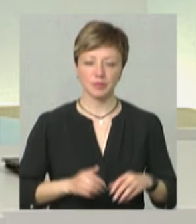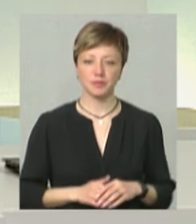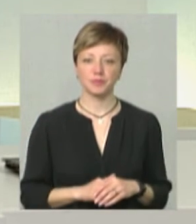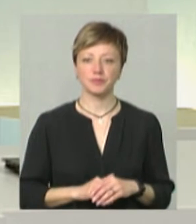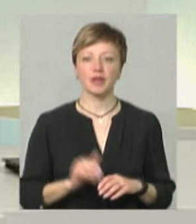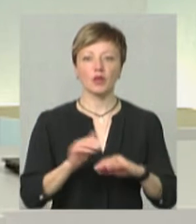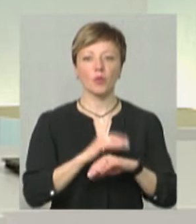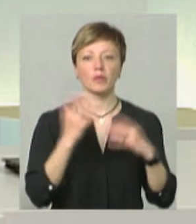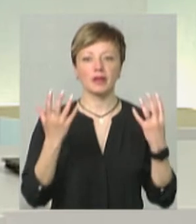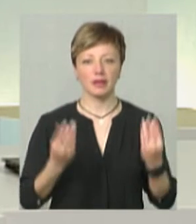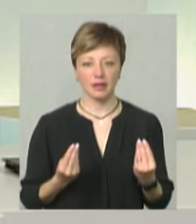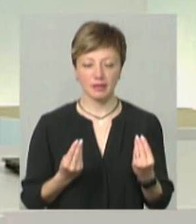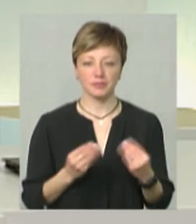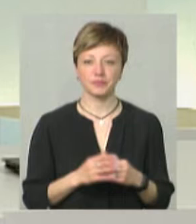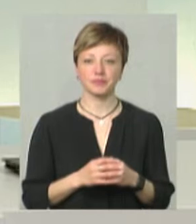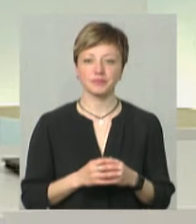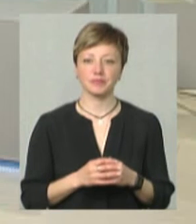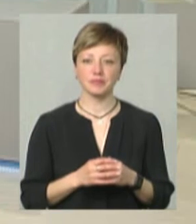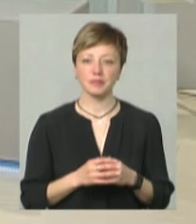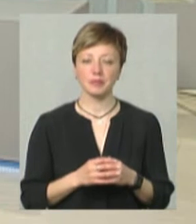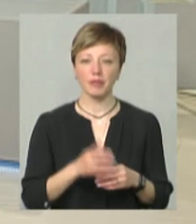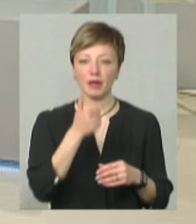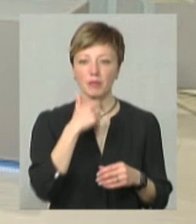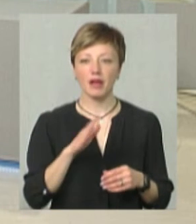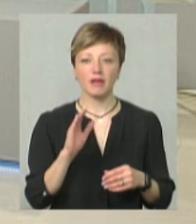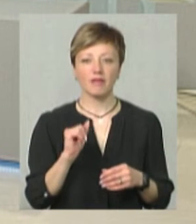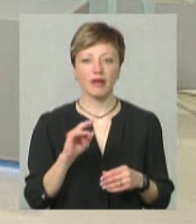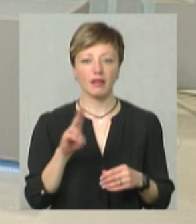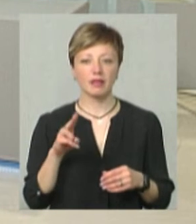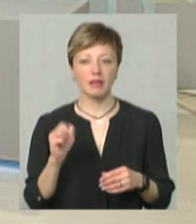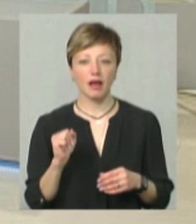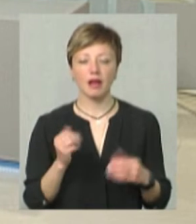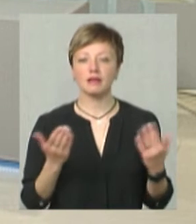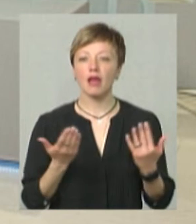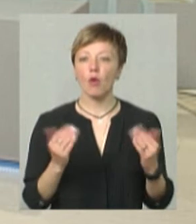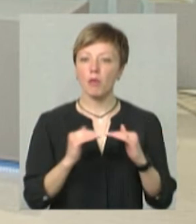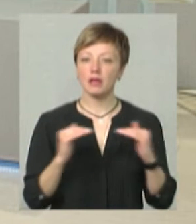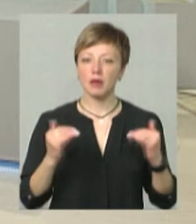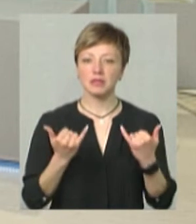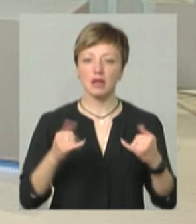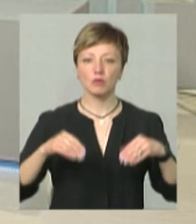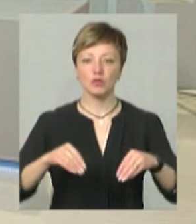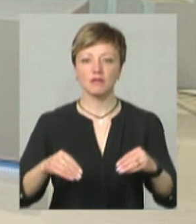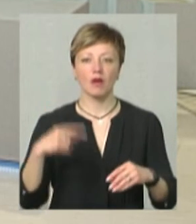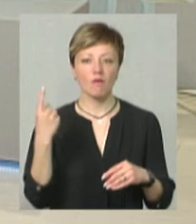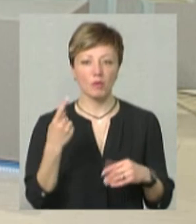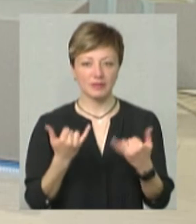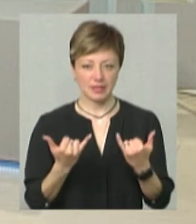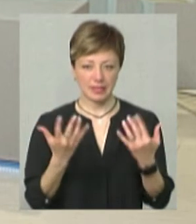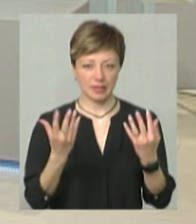Сердюк. Добрий день. Доброго дня. Пані Вандо, тож на якому етапі посівна в області у ці дні?